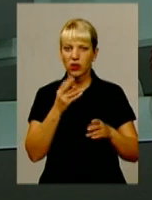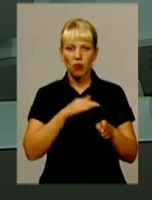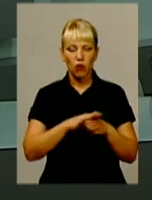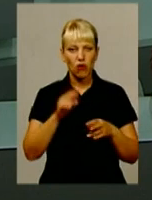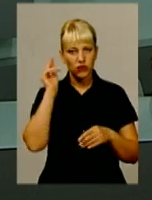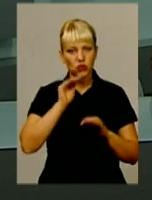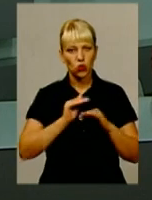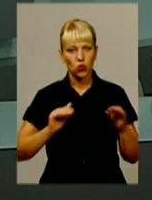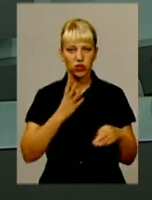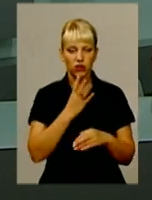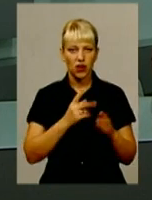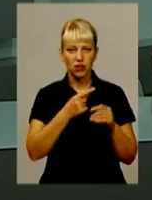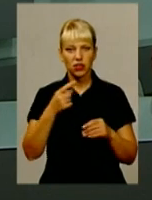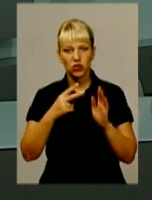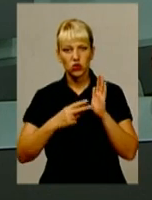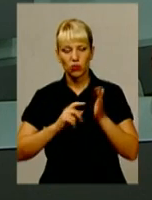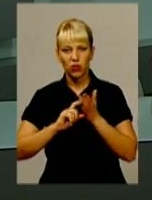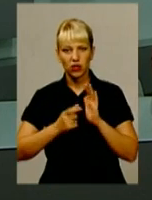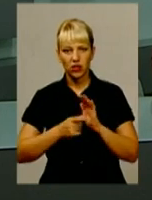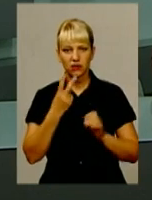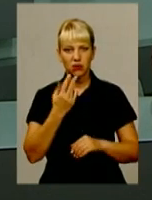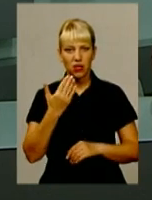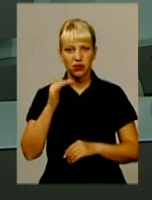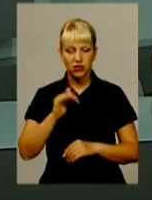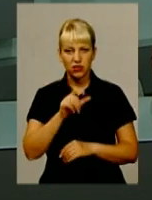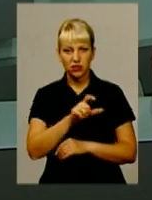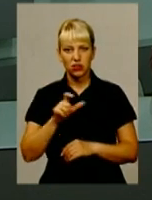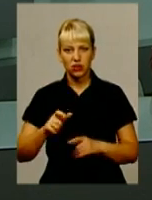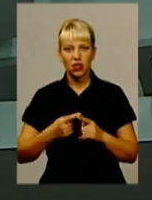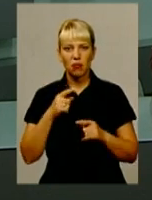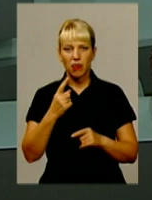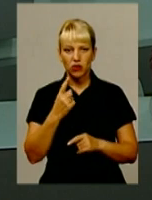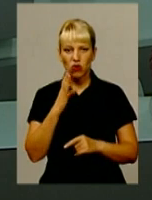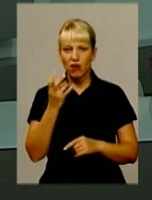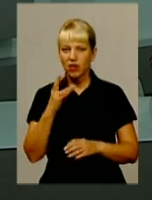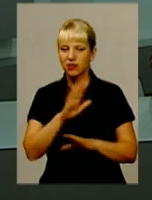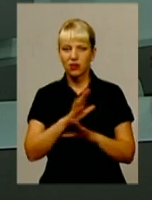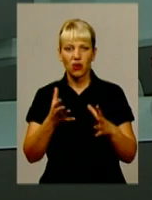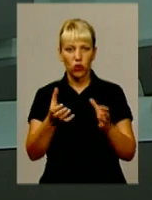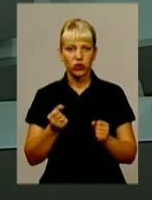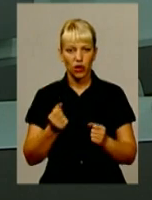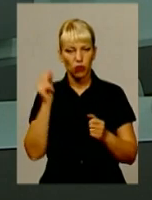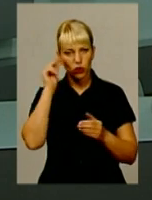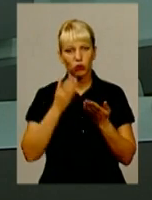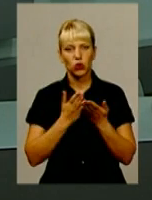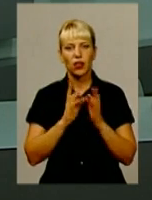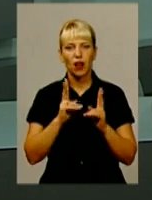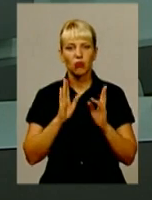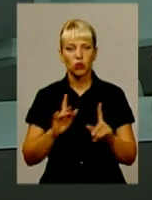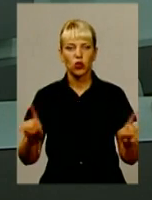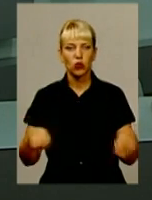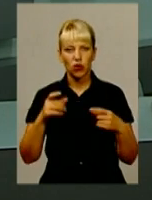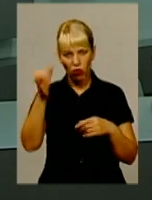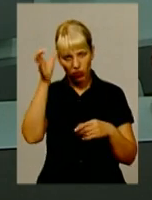та 7 класів, а їх у країх близько 25 тисяч, 1 вересня не отримають підручників. Тож, як буде організований